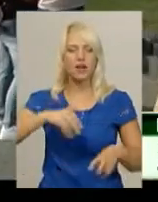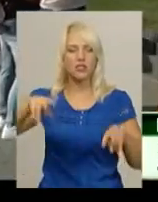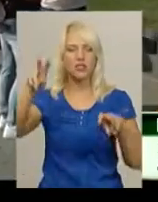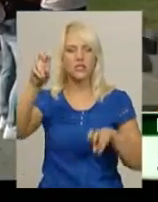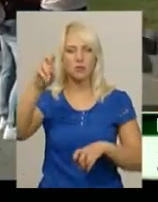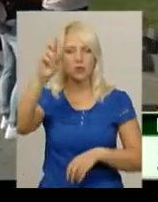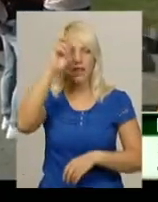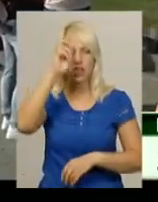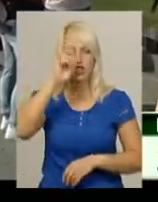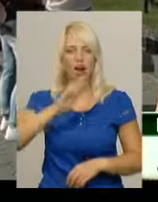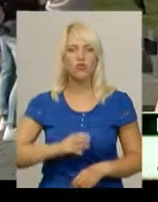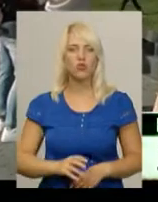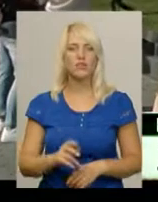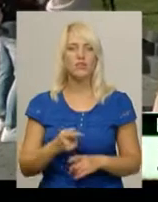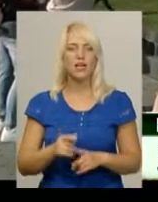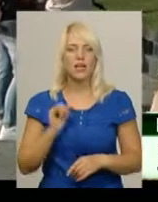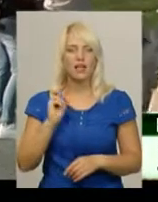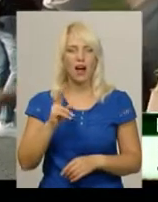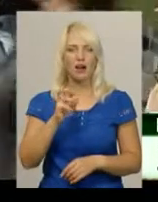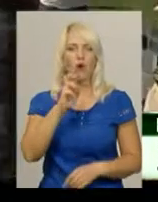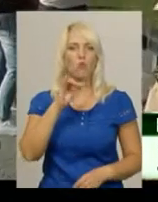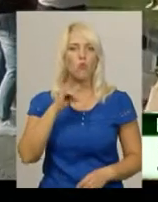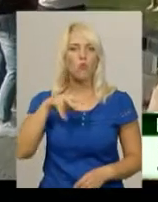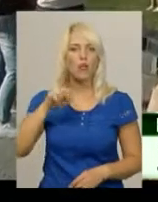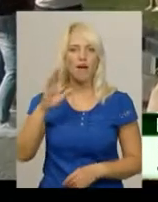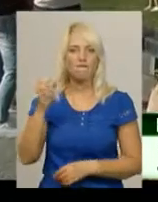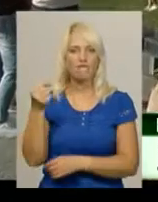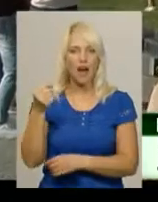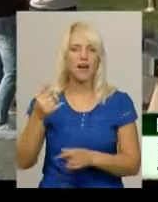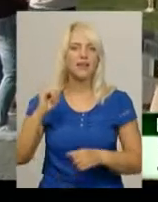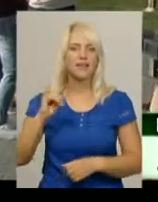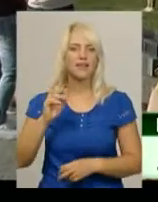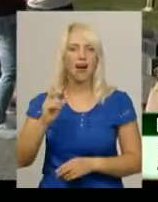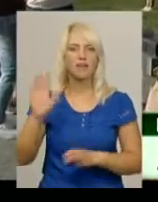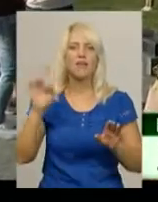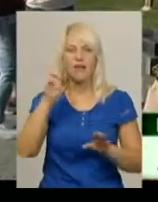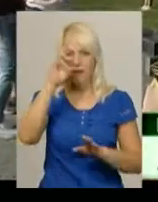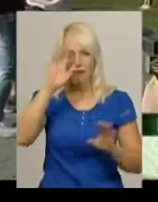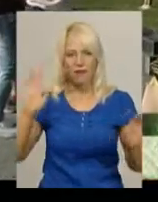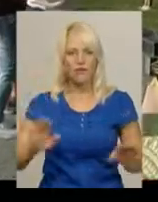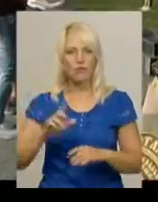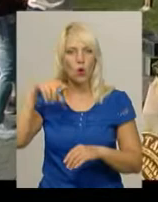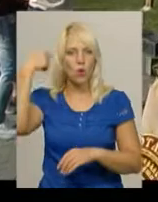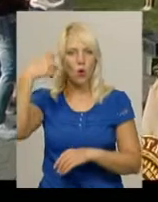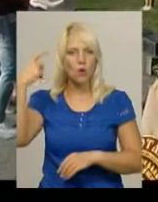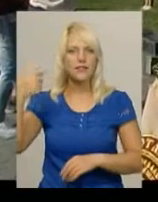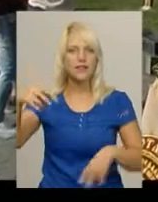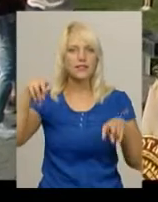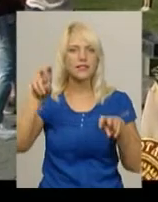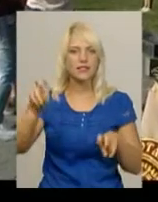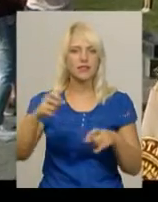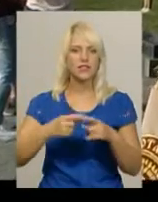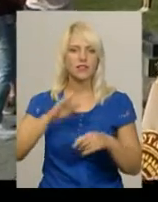державності, як і булава козацький символ, як і гімн козацький символ. Це все наше